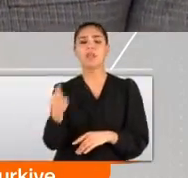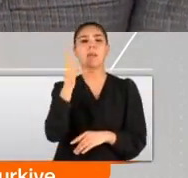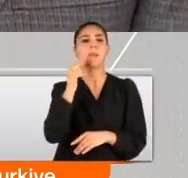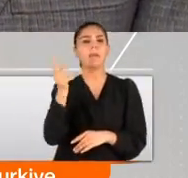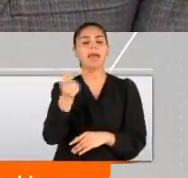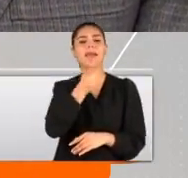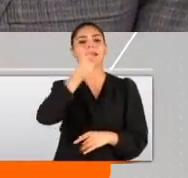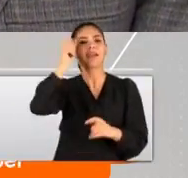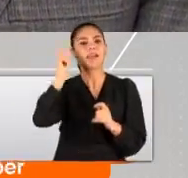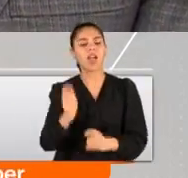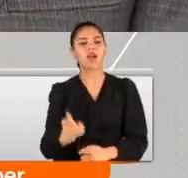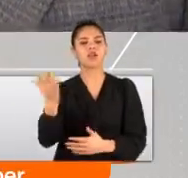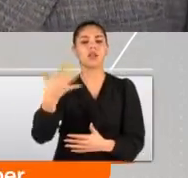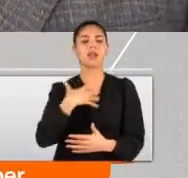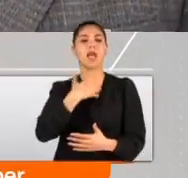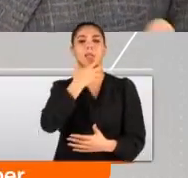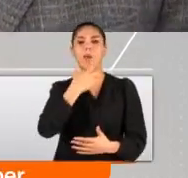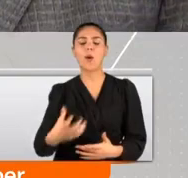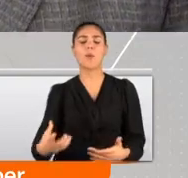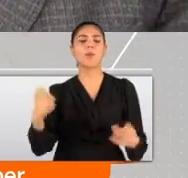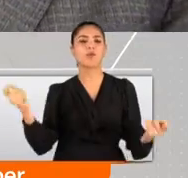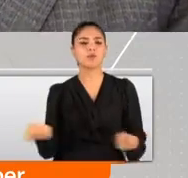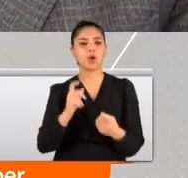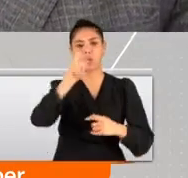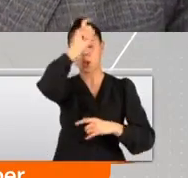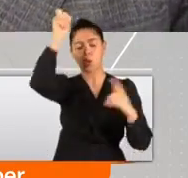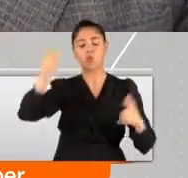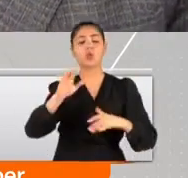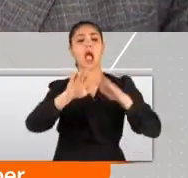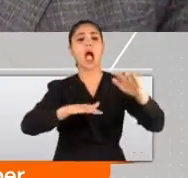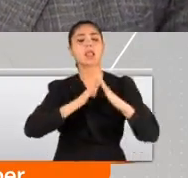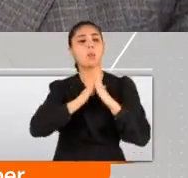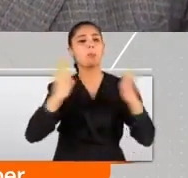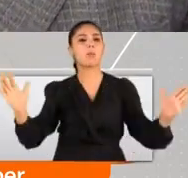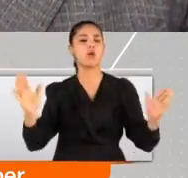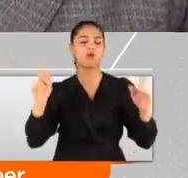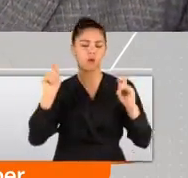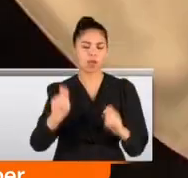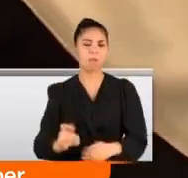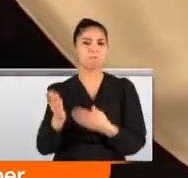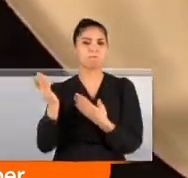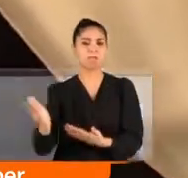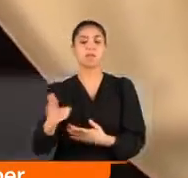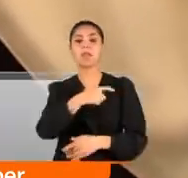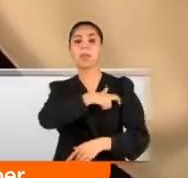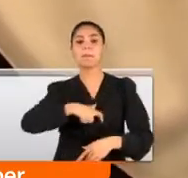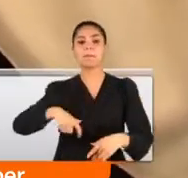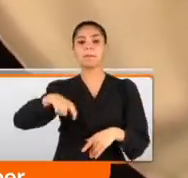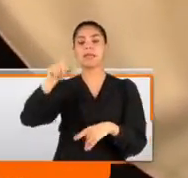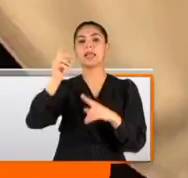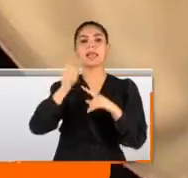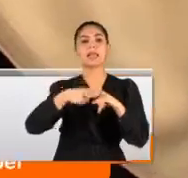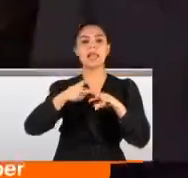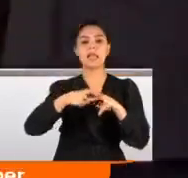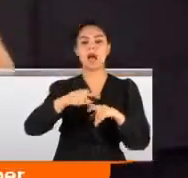ömrünü bu işe feda etmiş. Türkiye'nin çağ atlamasını sağlayacak büyük bir sürecinde tetikçisi oldu. Milli İHA ve SİHA'ların